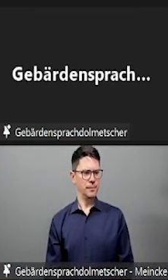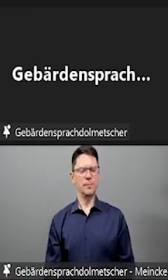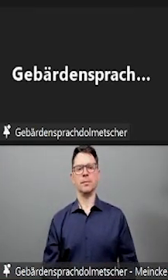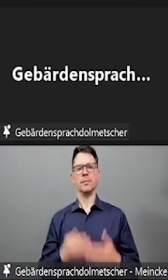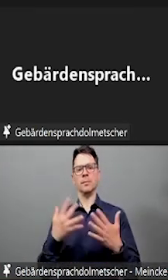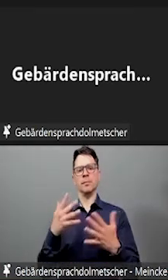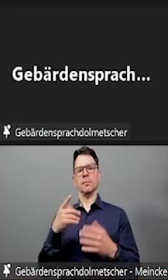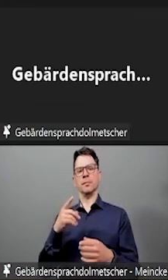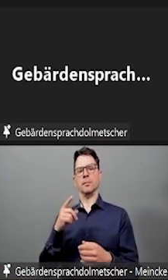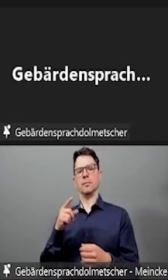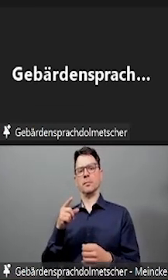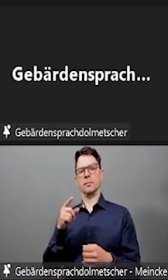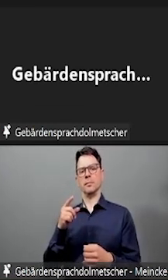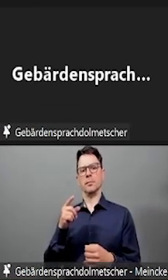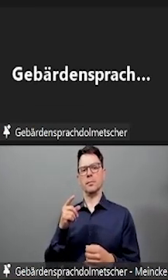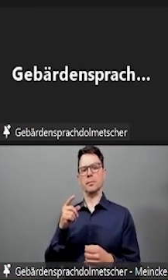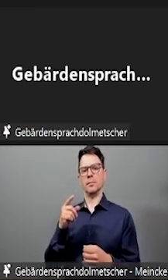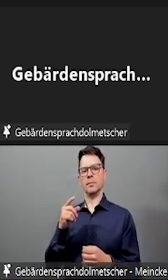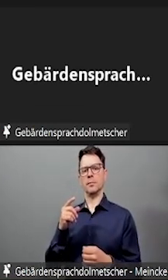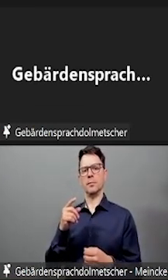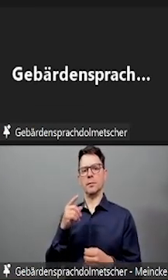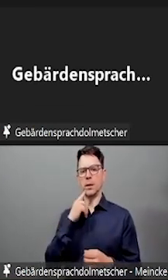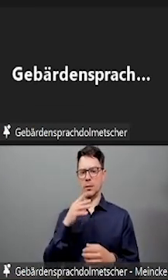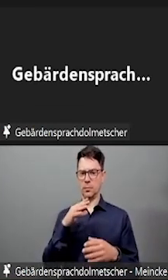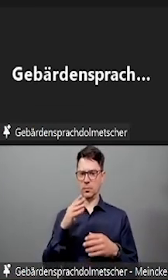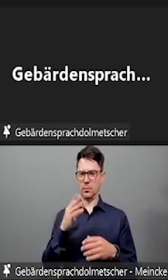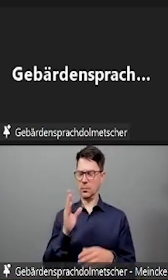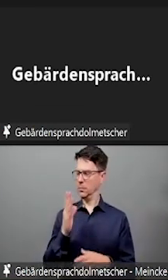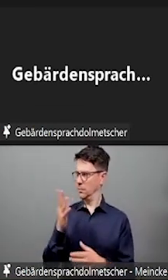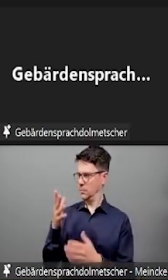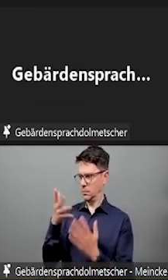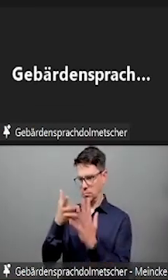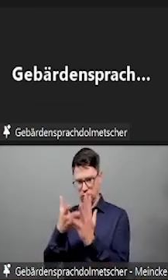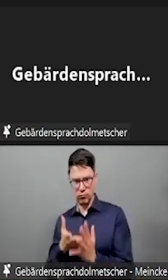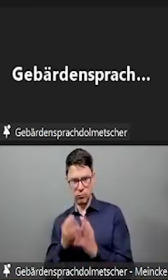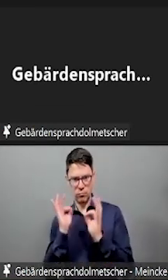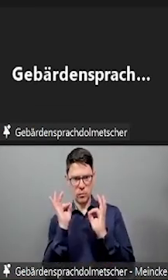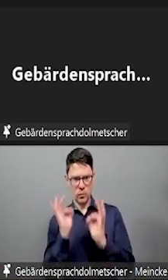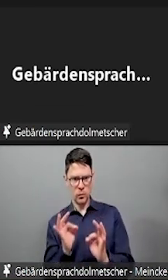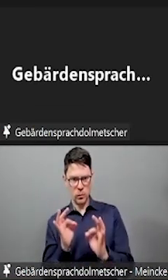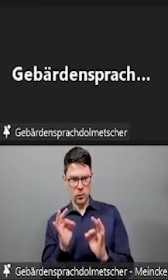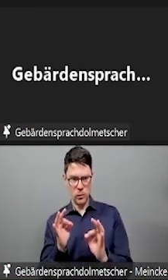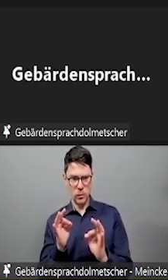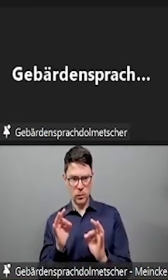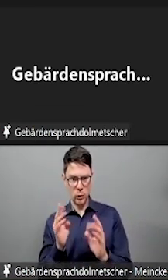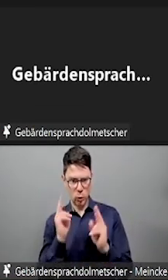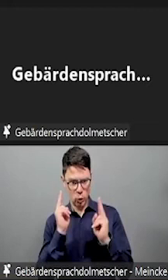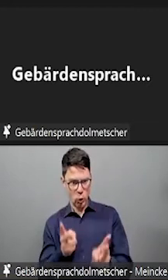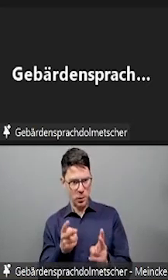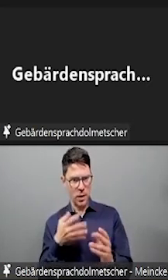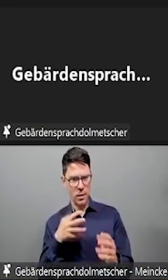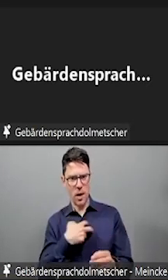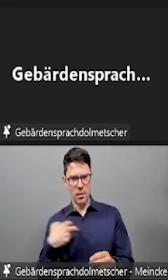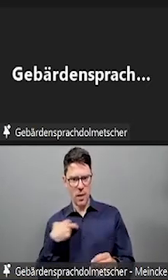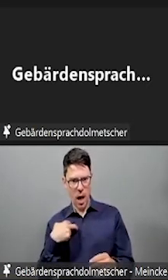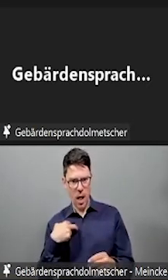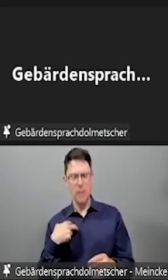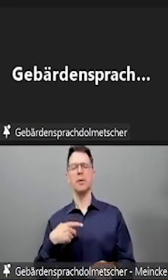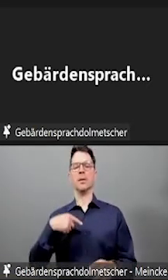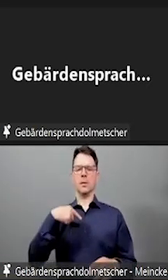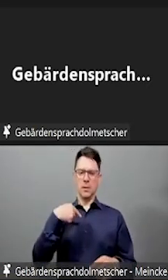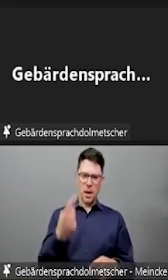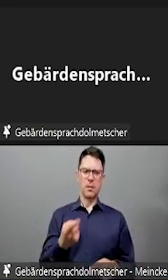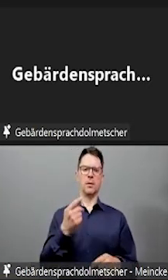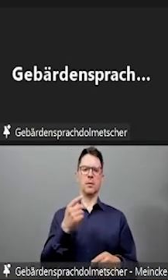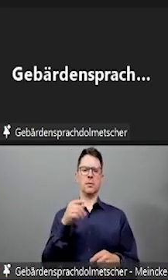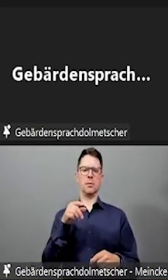Studierenden gelten. Das ist eben ganz wichtig, weil manchmal glauben Studierende, die zum Beispiel